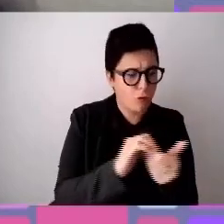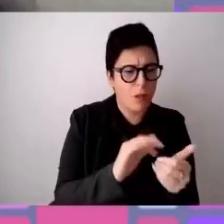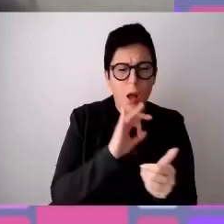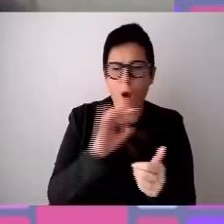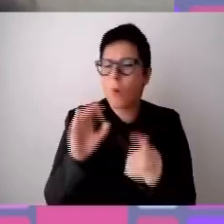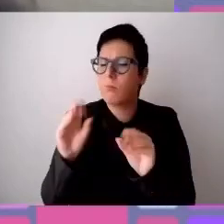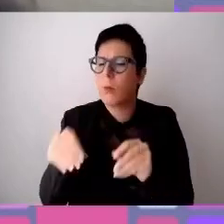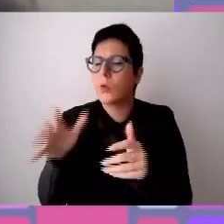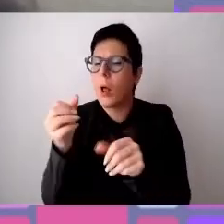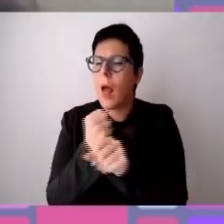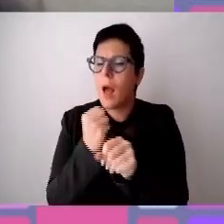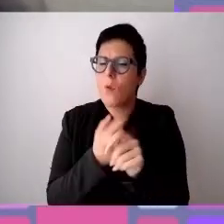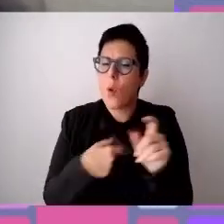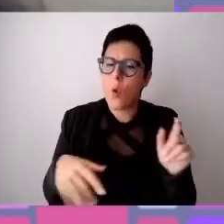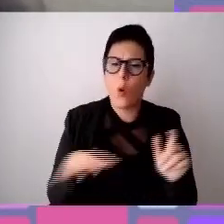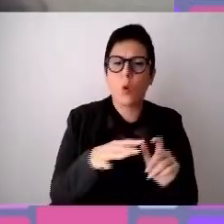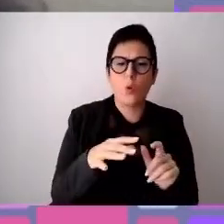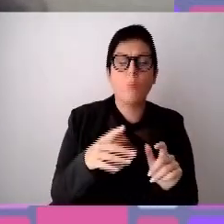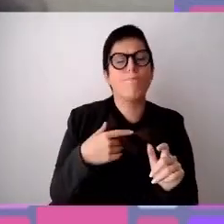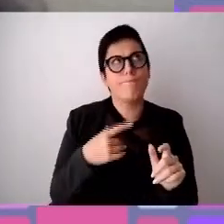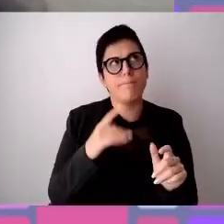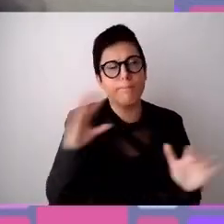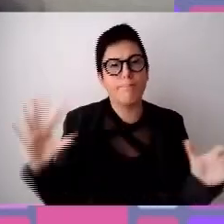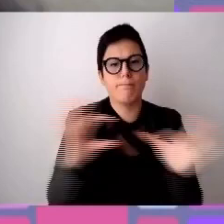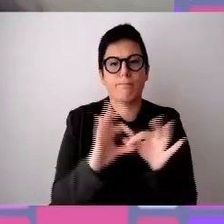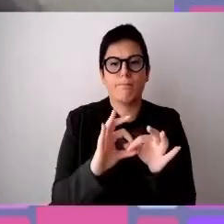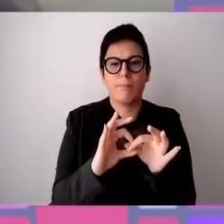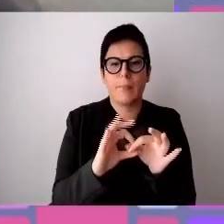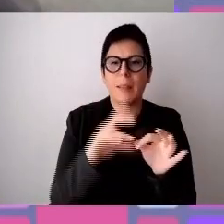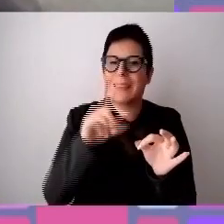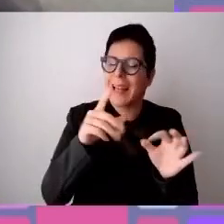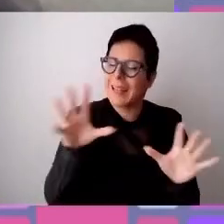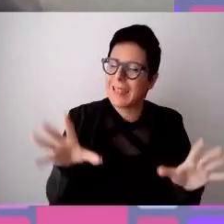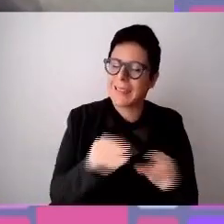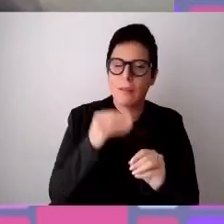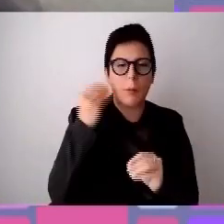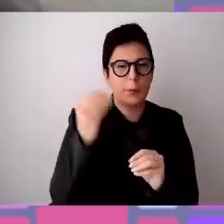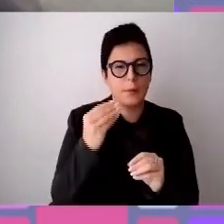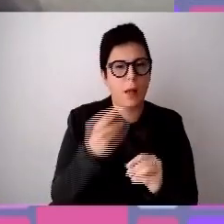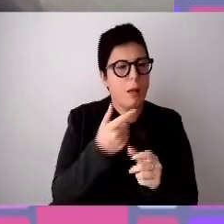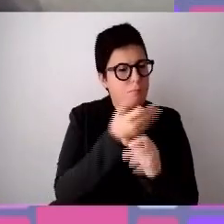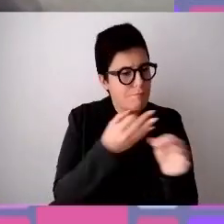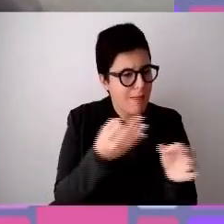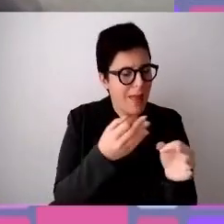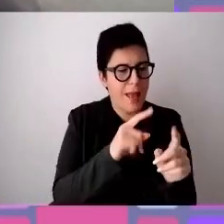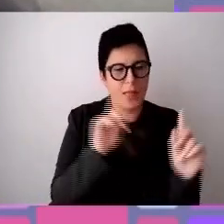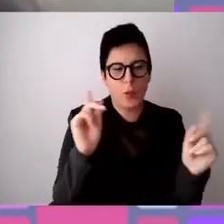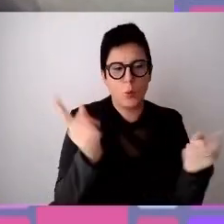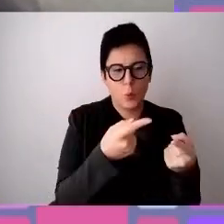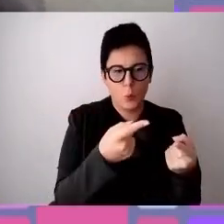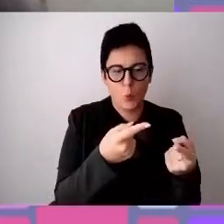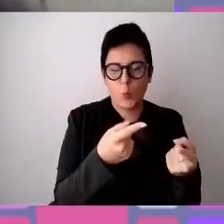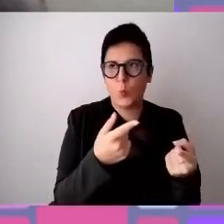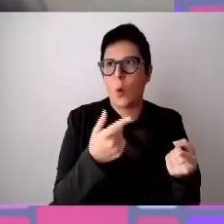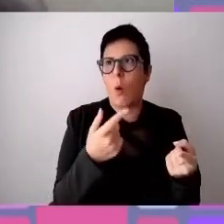Se iniziamo a pensare che i diritti altrui, che il benessere altrui, che le tutele altrui riguardano tutto e